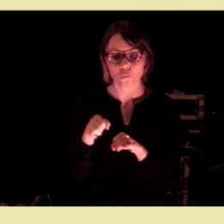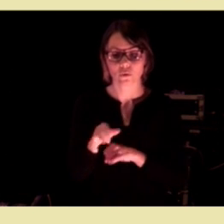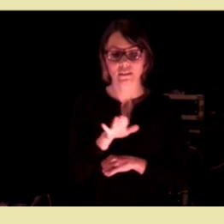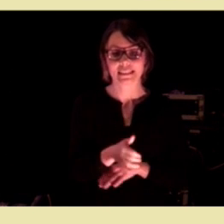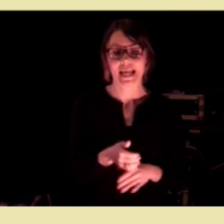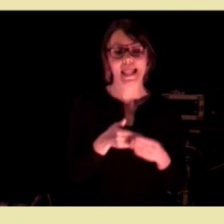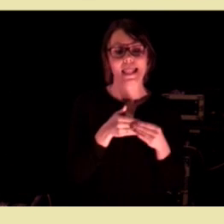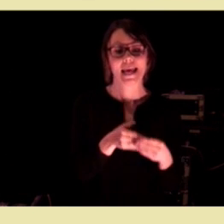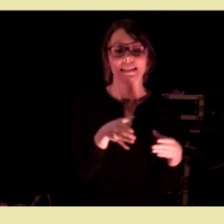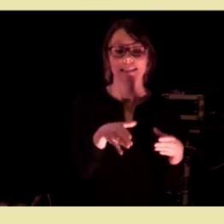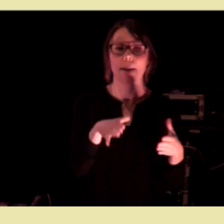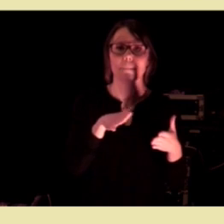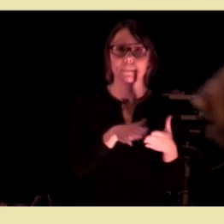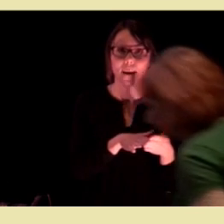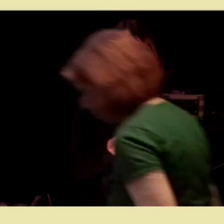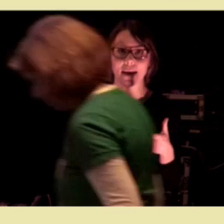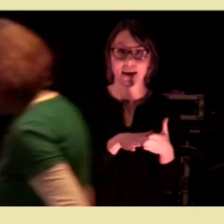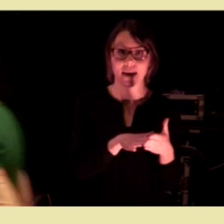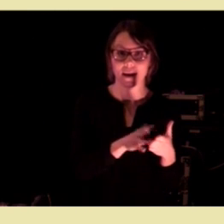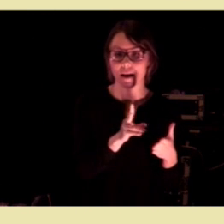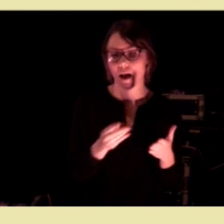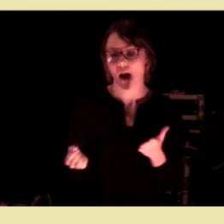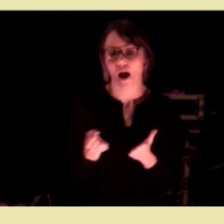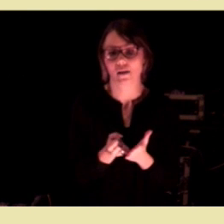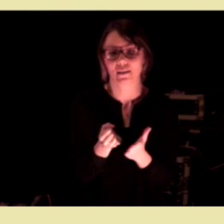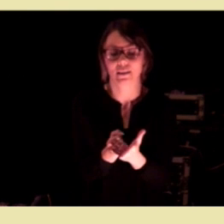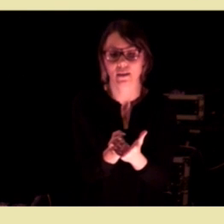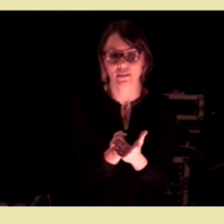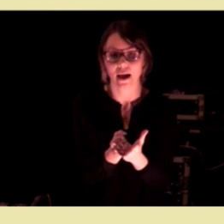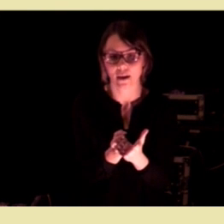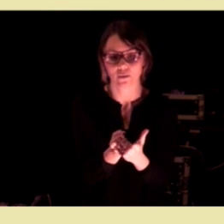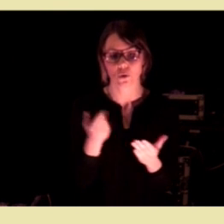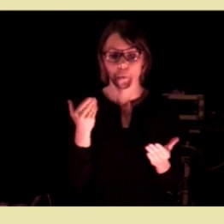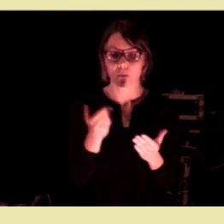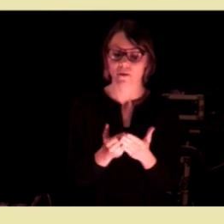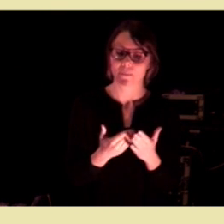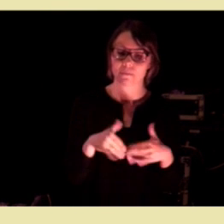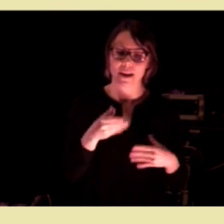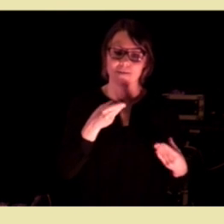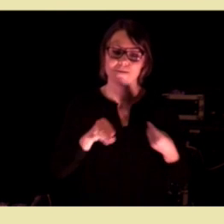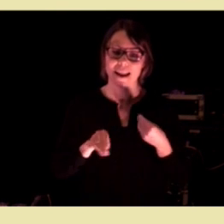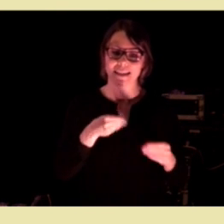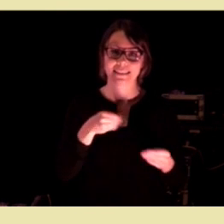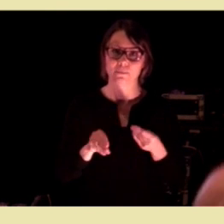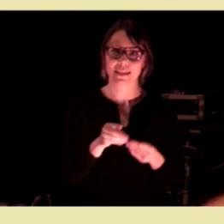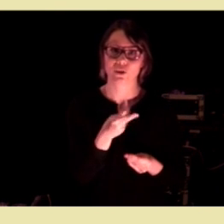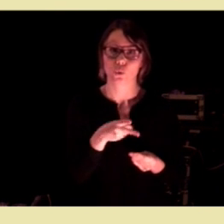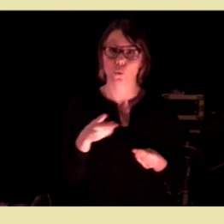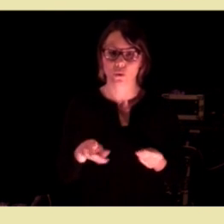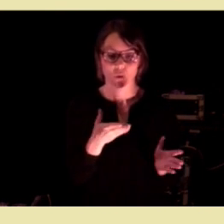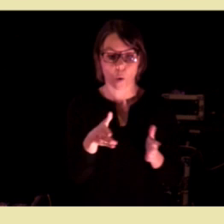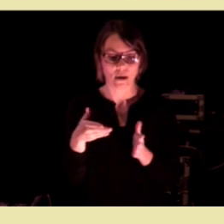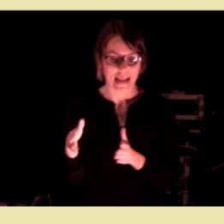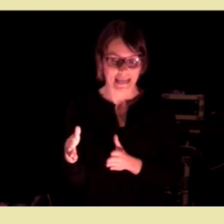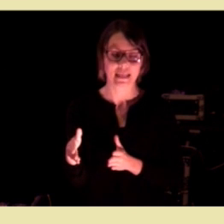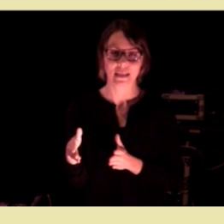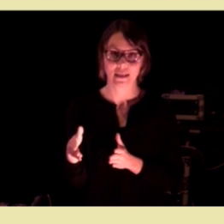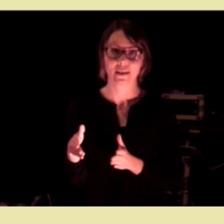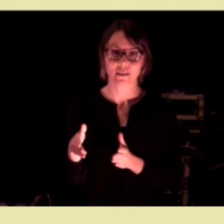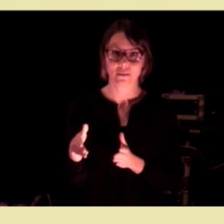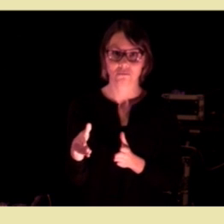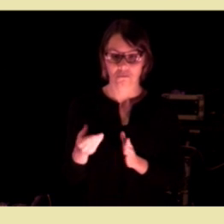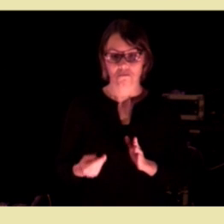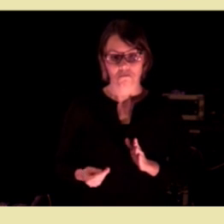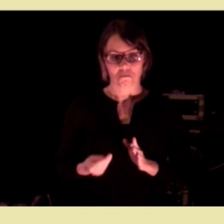ledelse sammen med de ansatte hadde funnet frem til mer fleksible turnusordninger, som